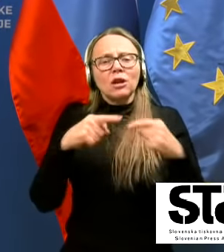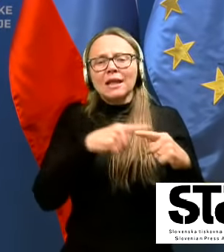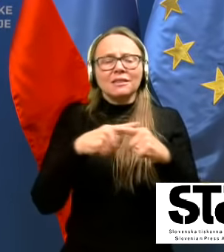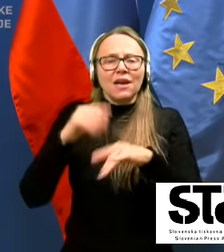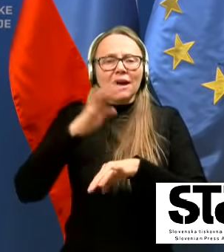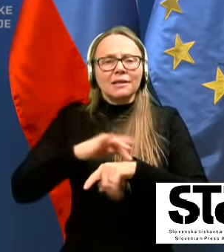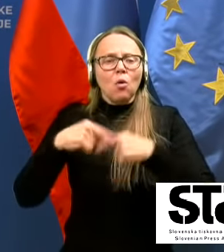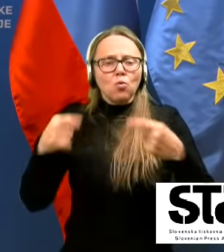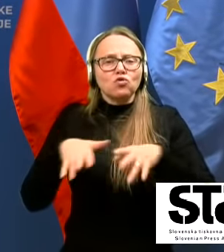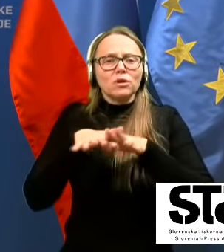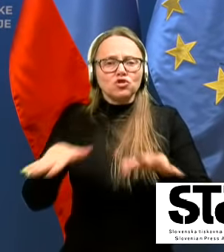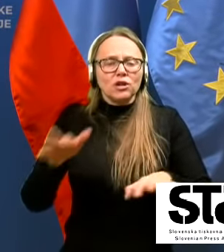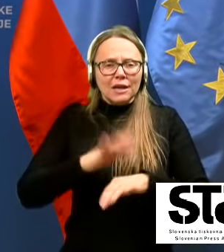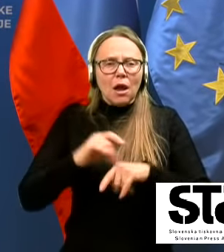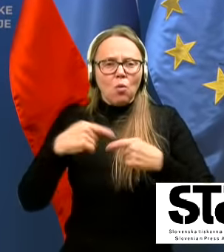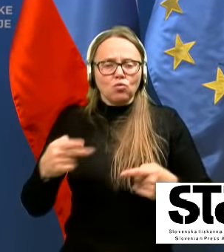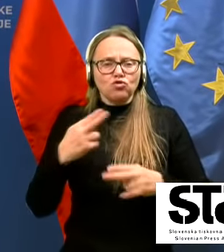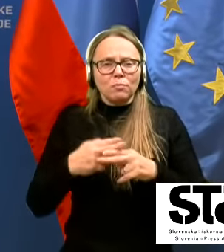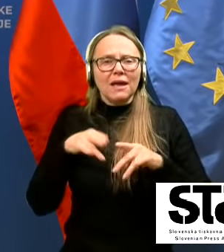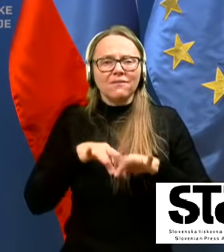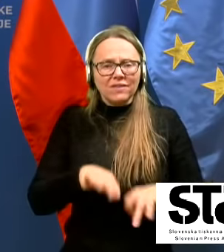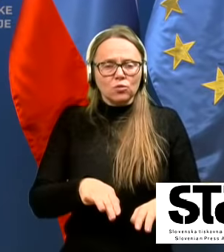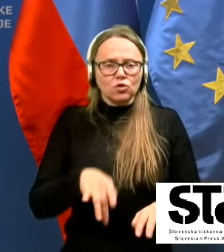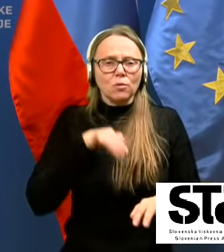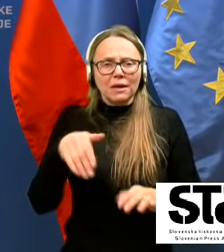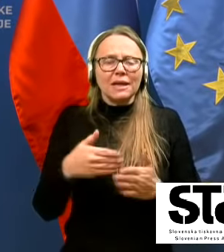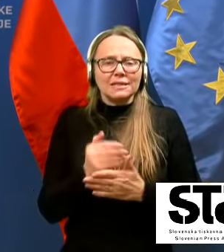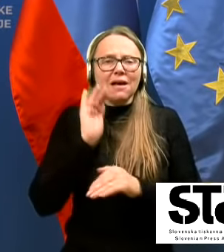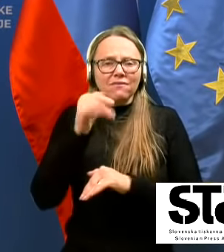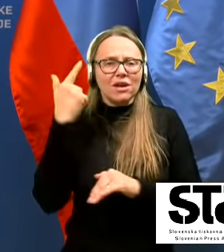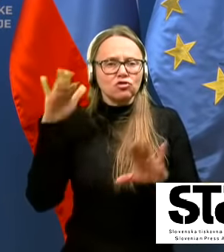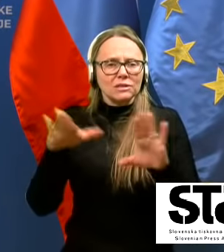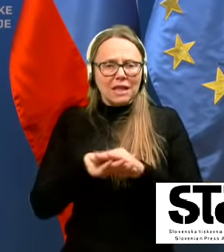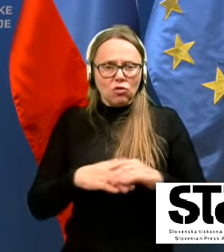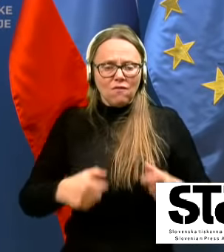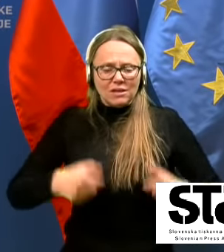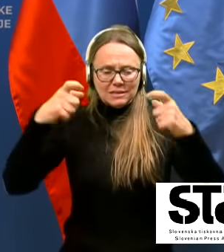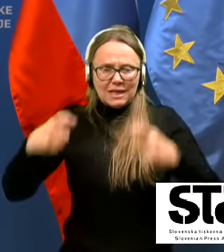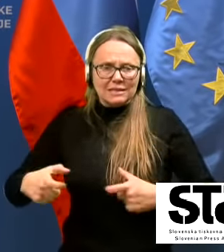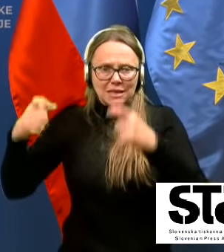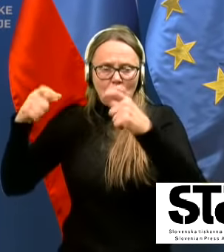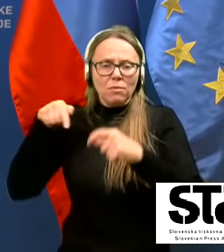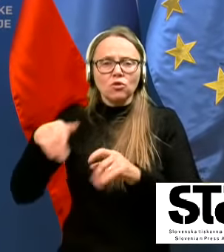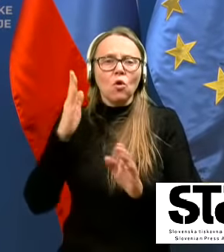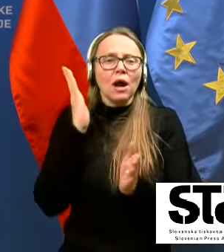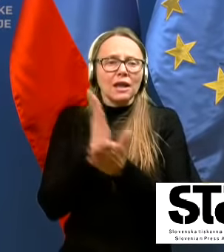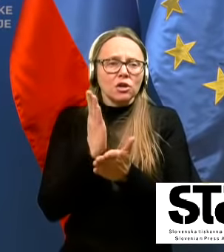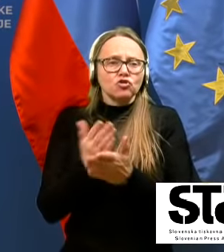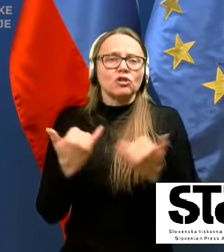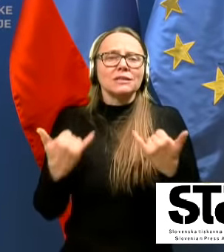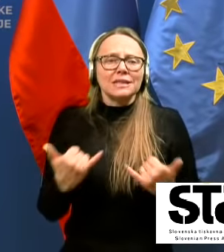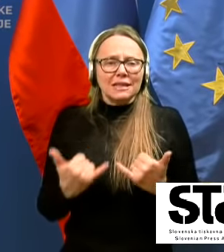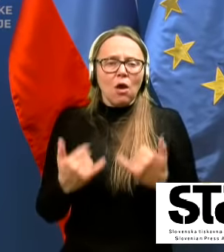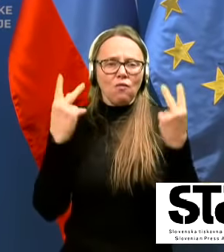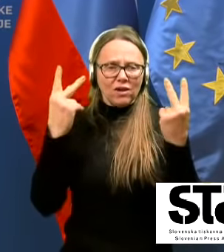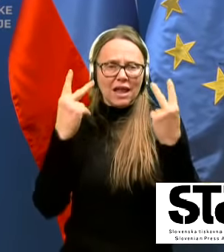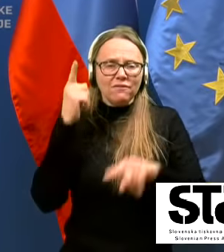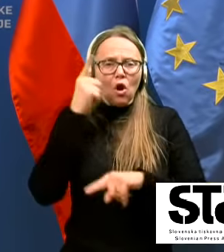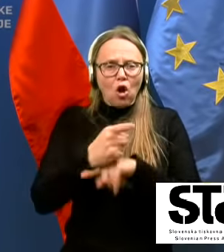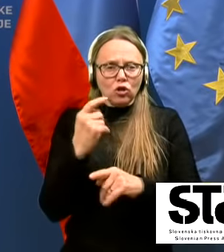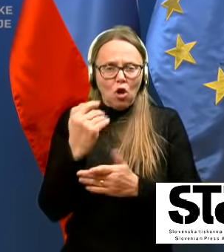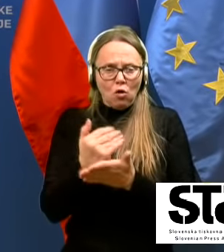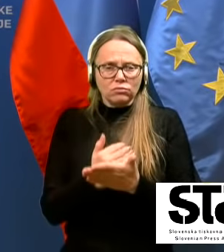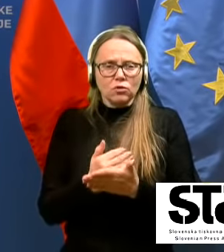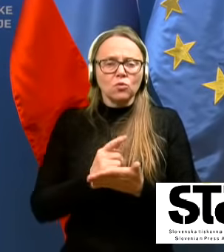tveganje okužbe in širenje okužbe z virusom, torej gre za te več stranovanske stavbe in to, kaj je že zdaj vljavi, in pa odloko za časni prepovedi